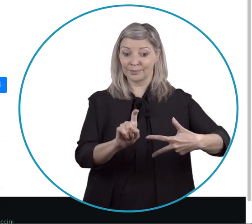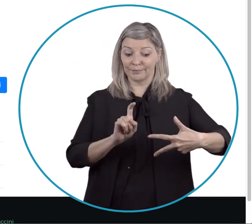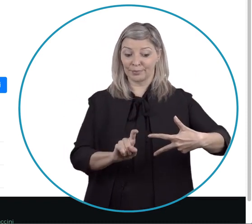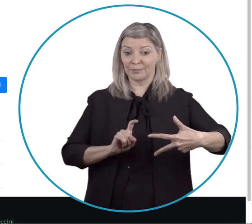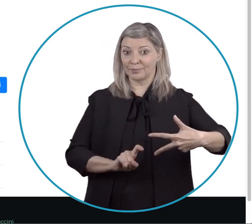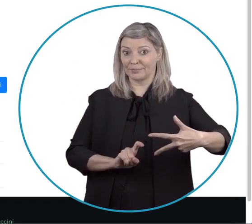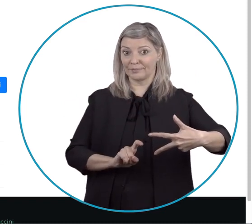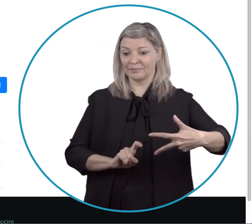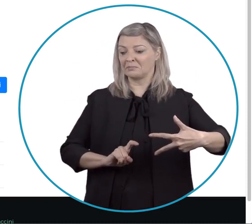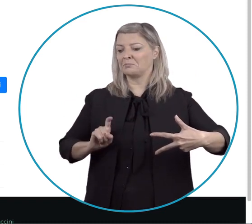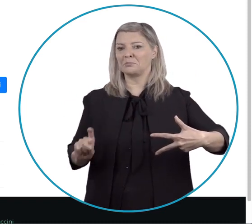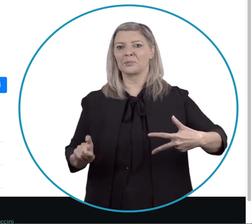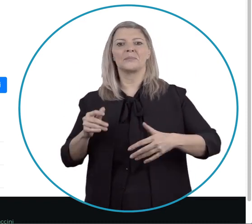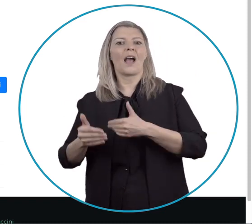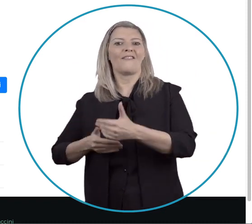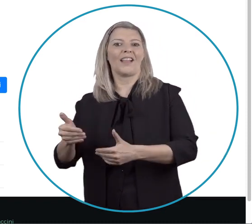quadratini